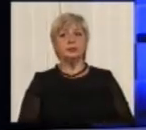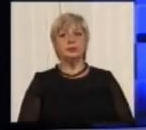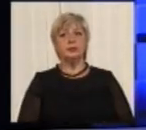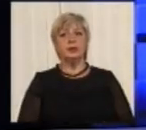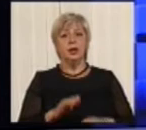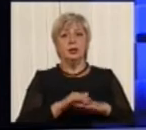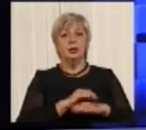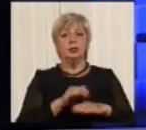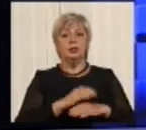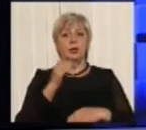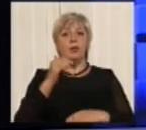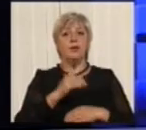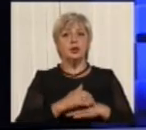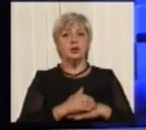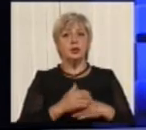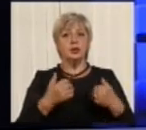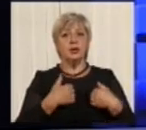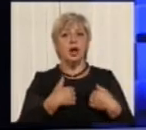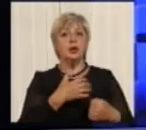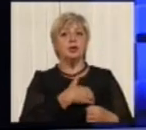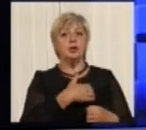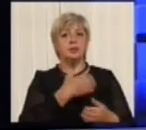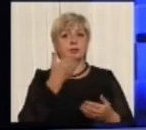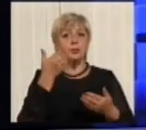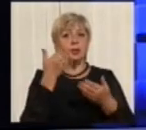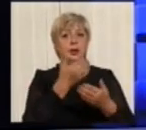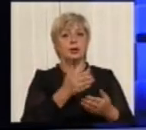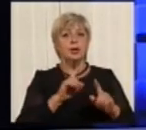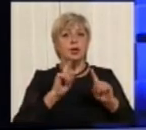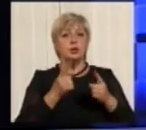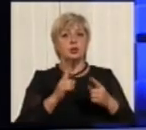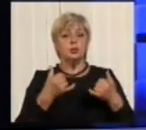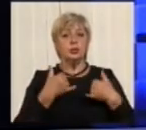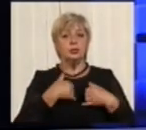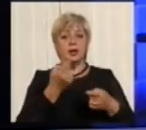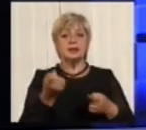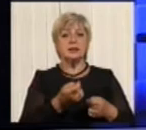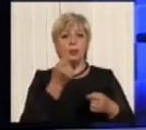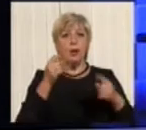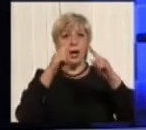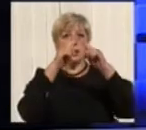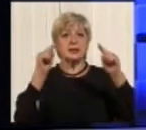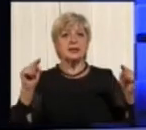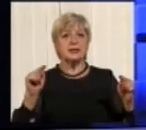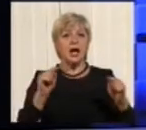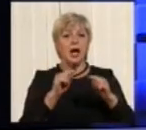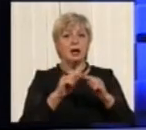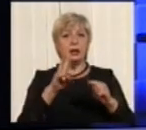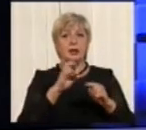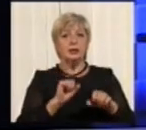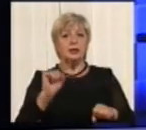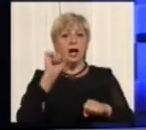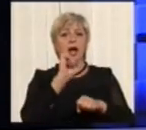Доброго вечора. Я хотів спитати, чому у нас мало знаків на ограничення скорості. Літай, скільки